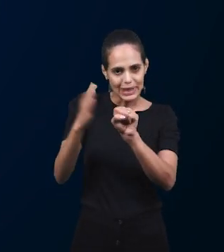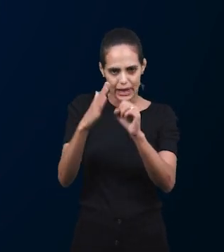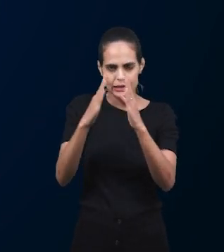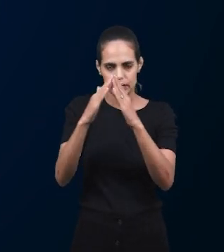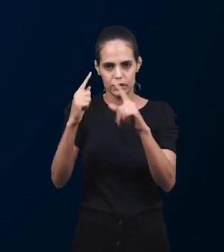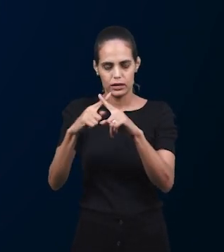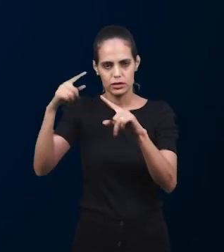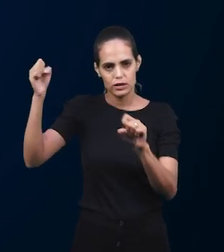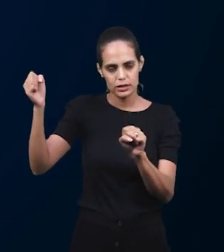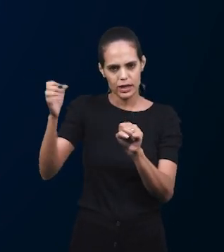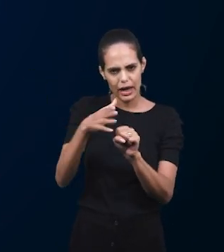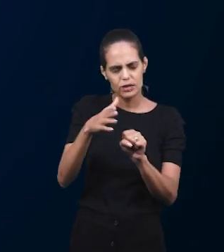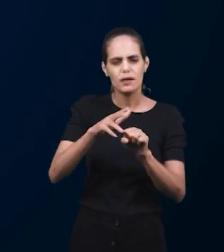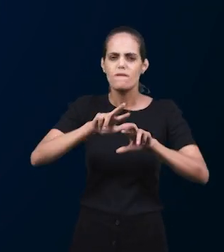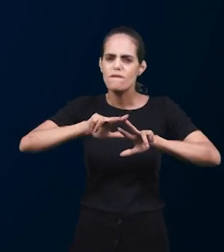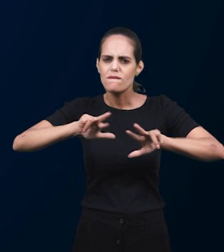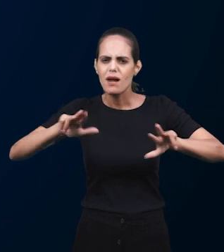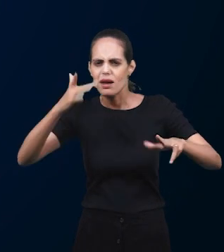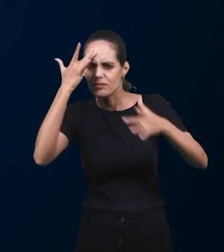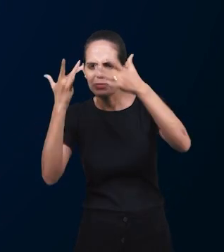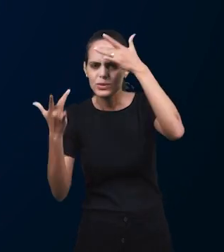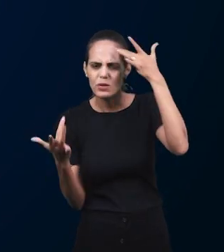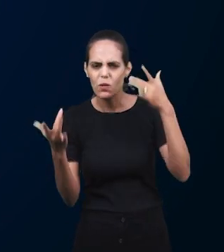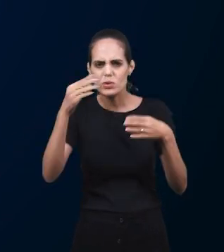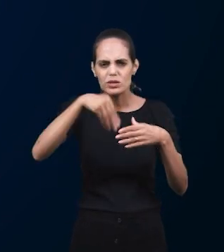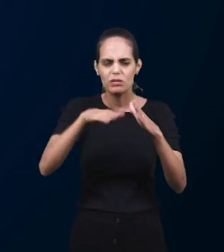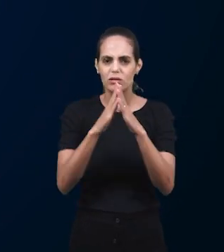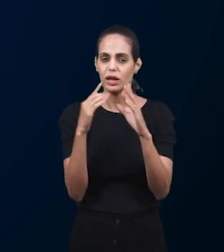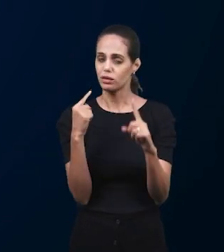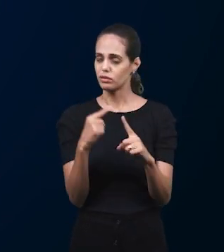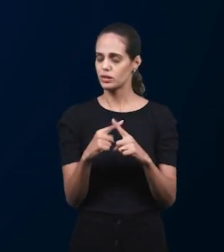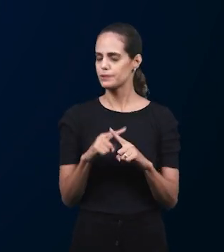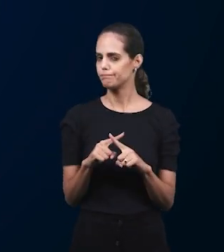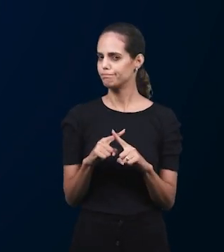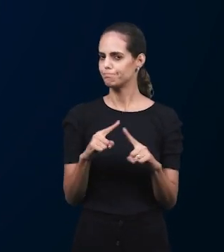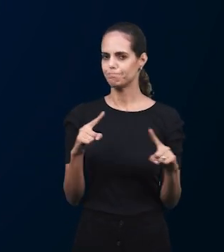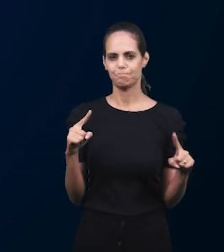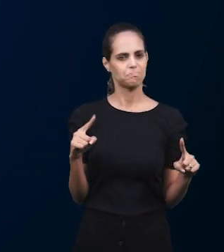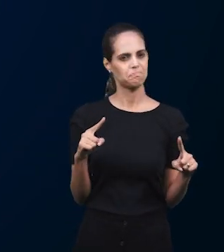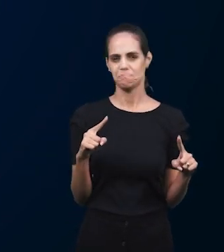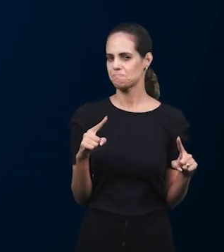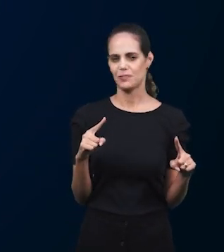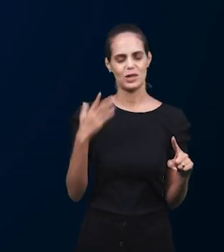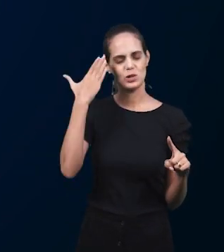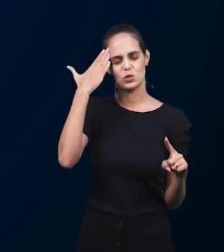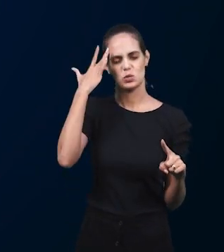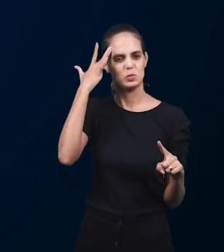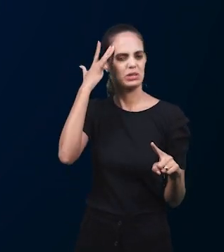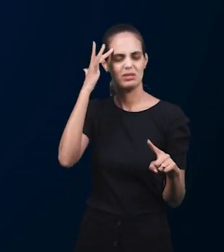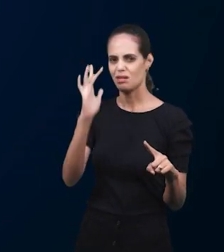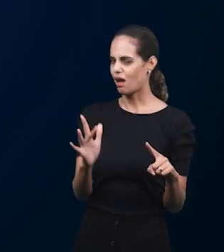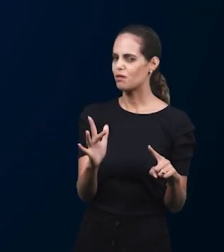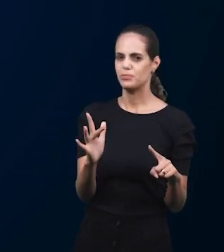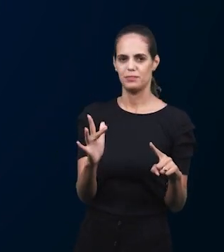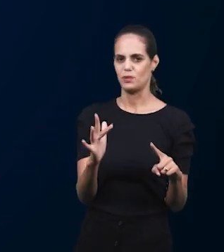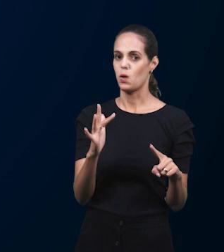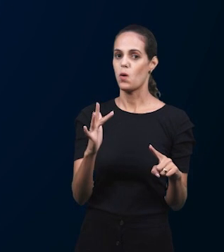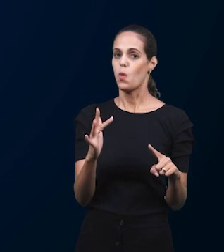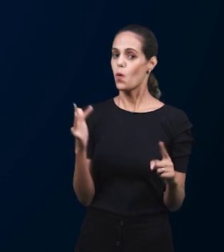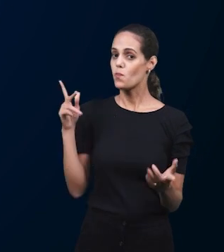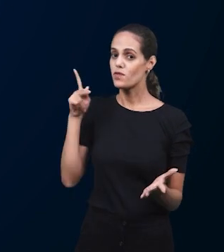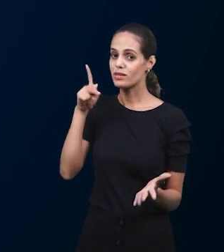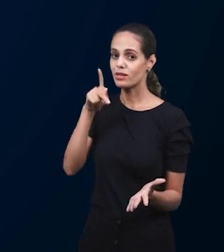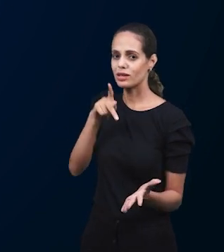церковью в Сардисе, сегодня очень множество людей, которые находятся в церквях, но не признают настоящей